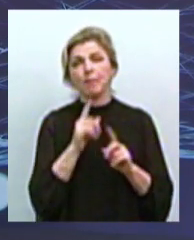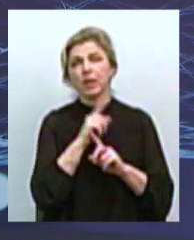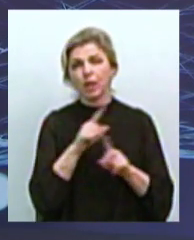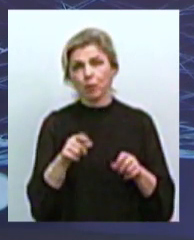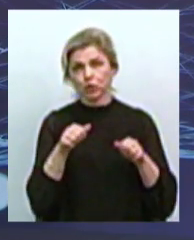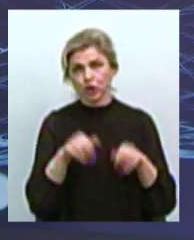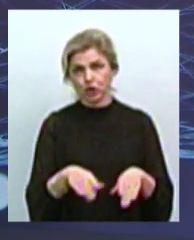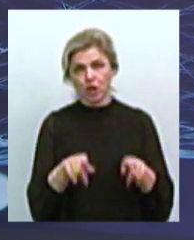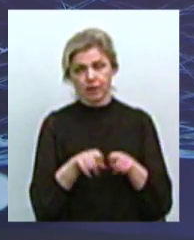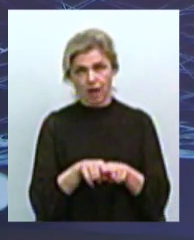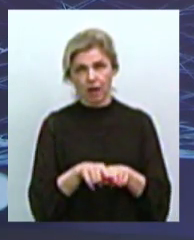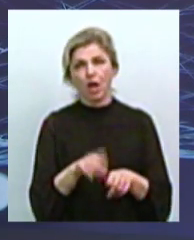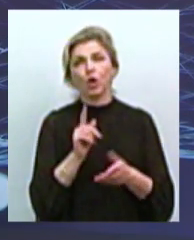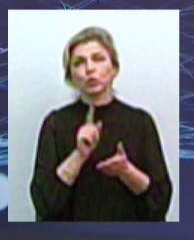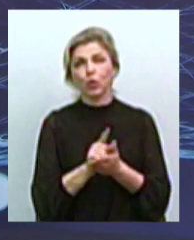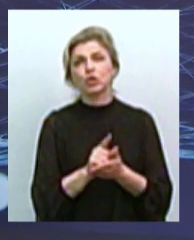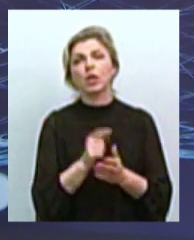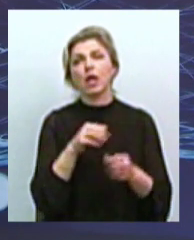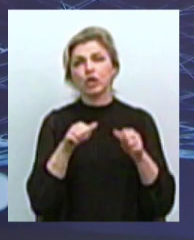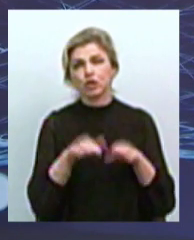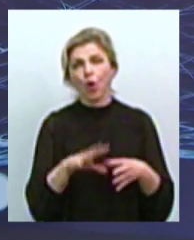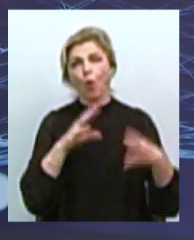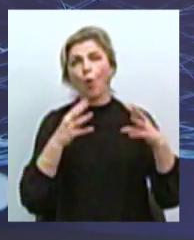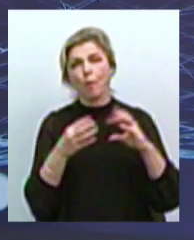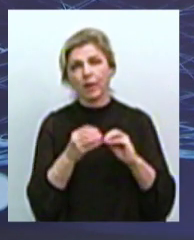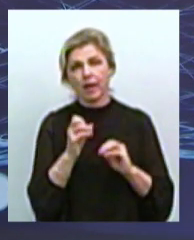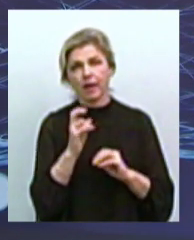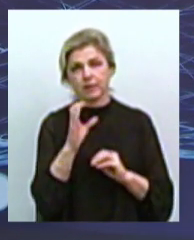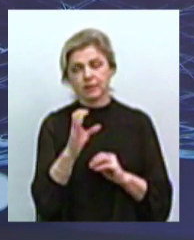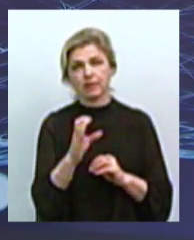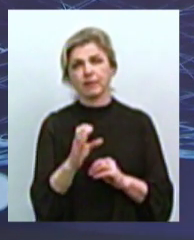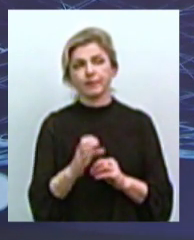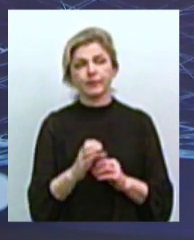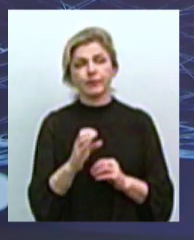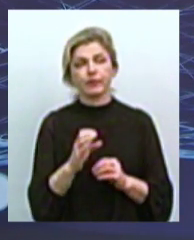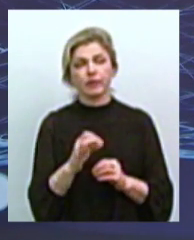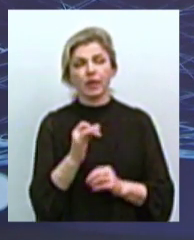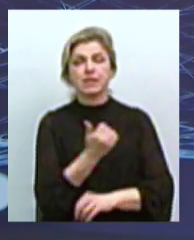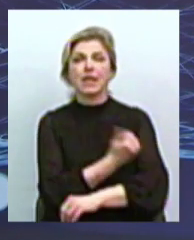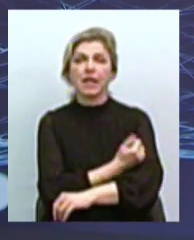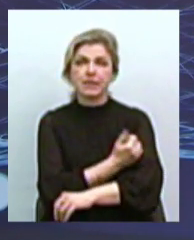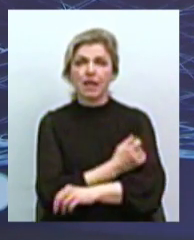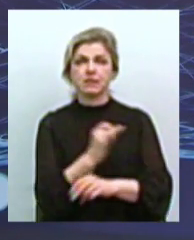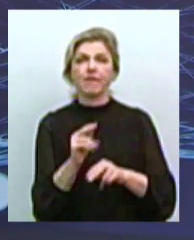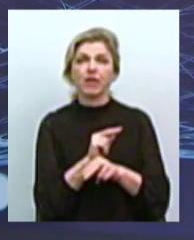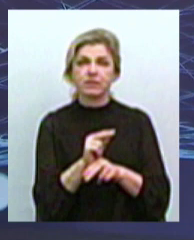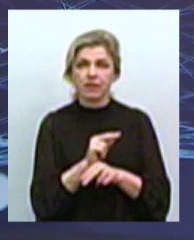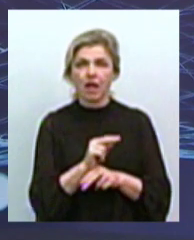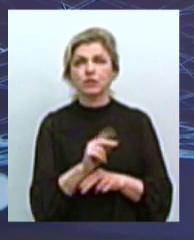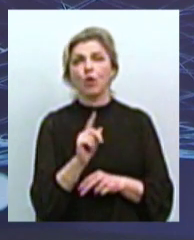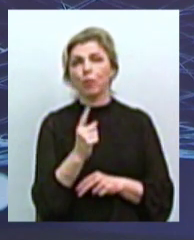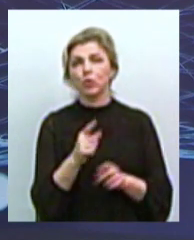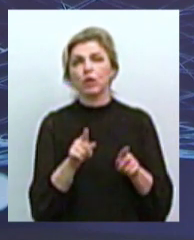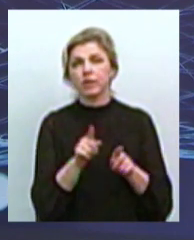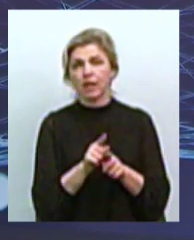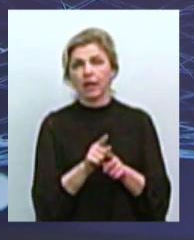так. Проблема має вирішуватися в комплексі на основі методики ОСВ, відлостерилізації, вакцинації, тому що таким чином приріст